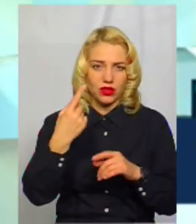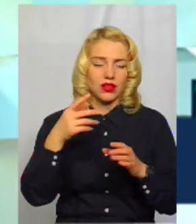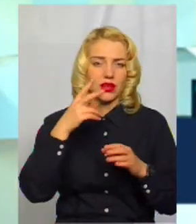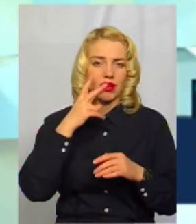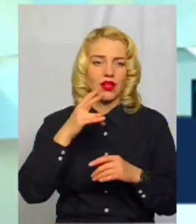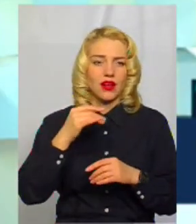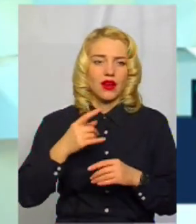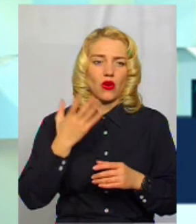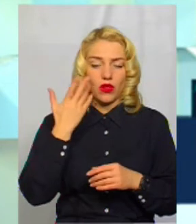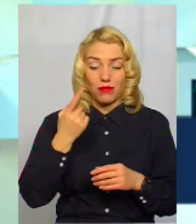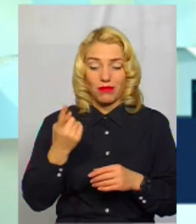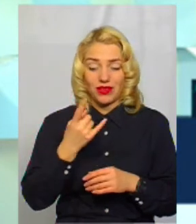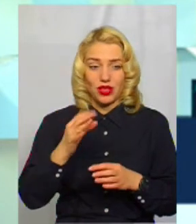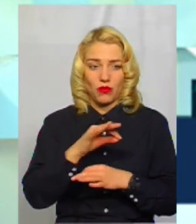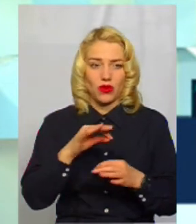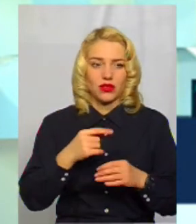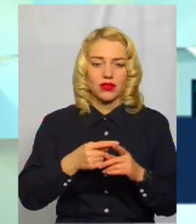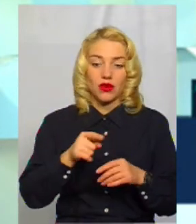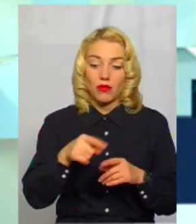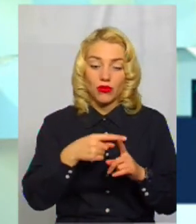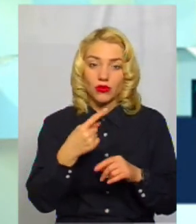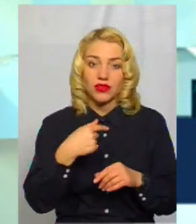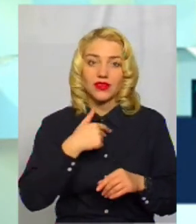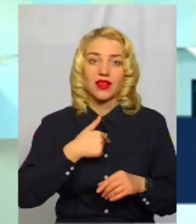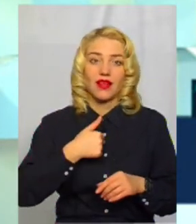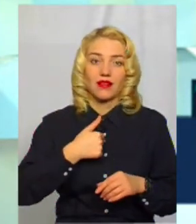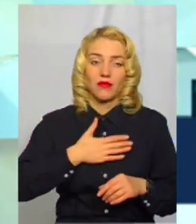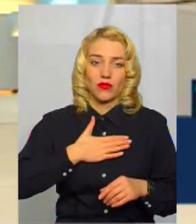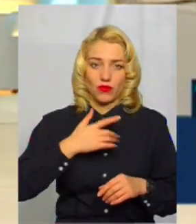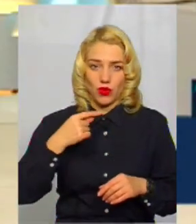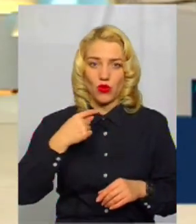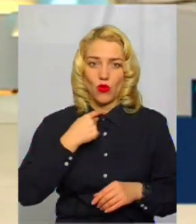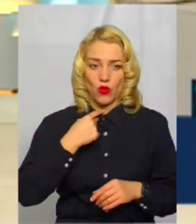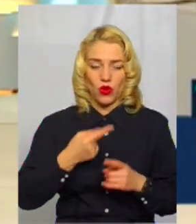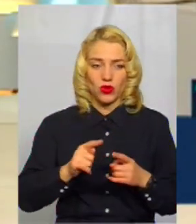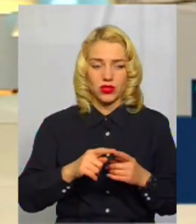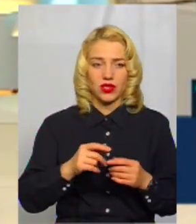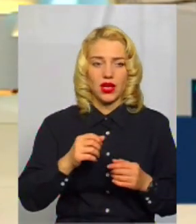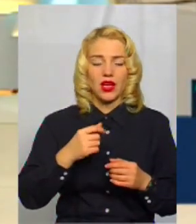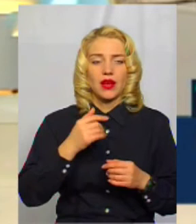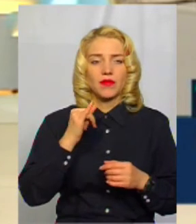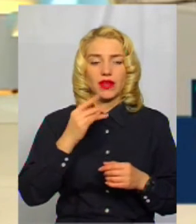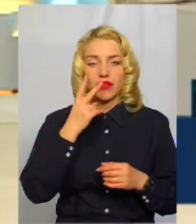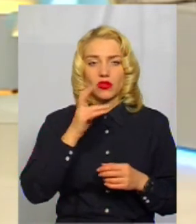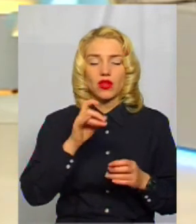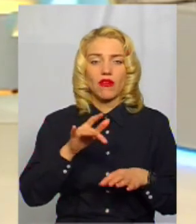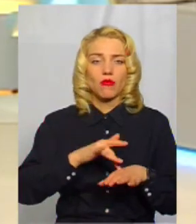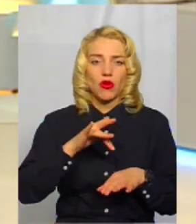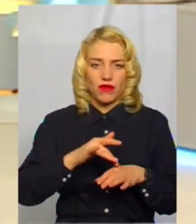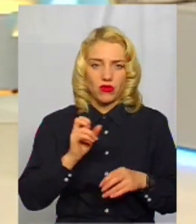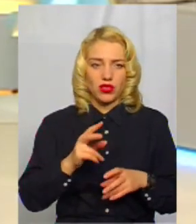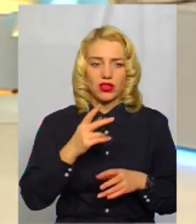Коли перший проєкт був, люди приходили, казали, це наш, це ми голосували. Це був їхній, було видно, як вони за нього вболівають, і вони